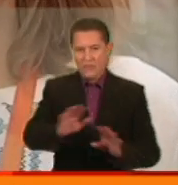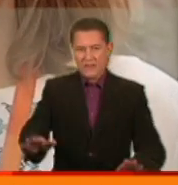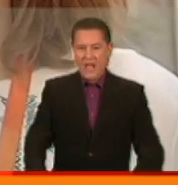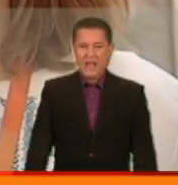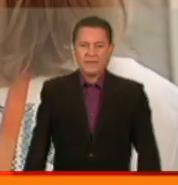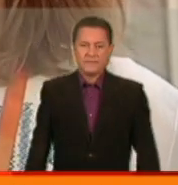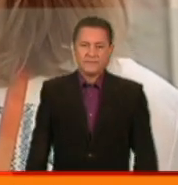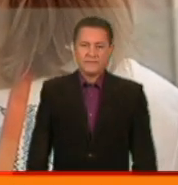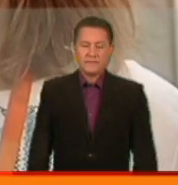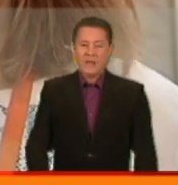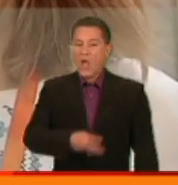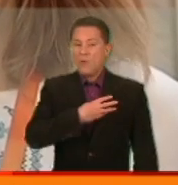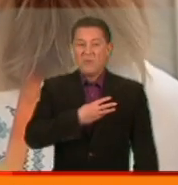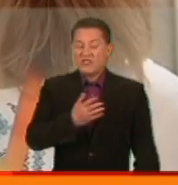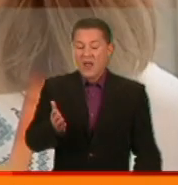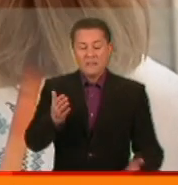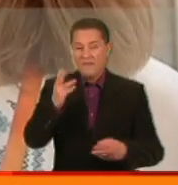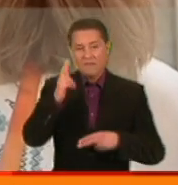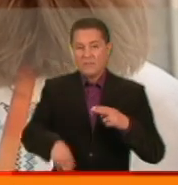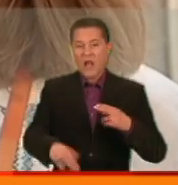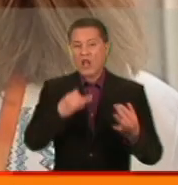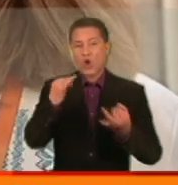Все. Бажання відпало розмовляти.